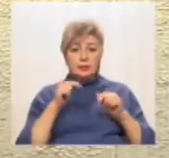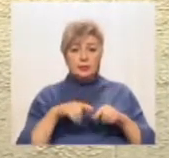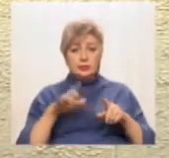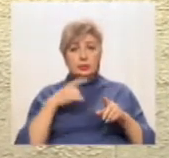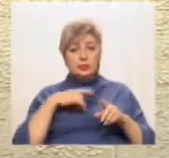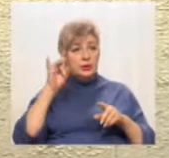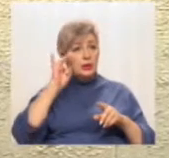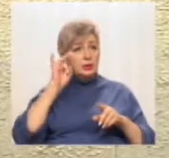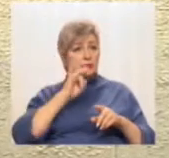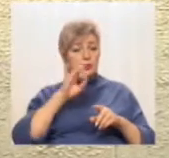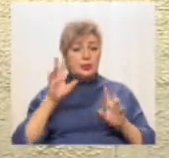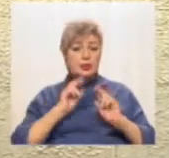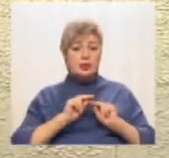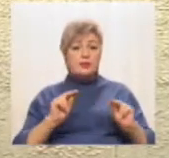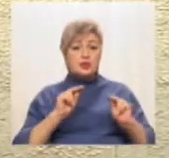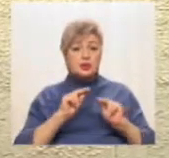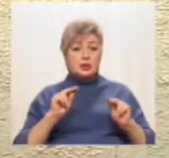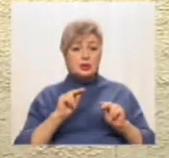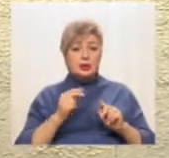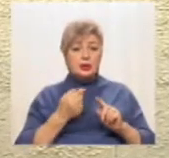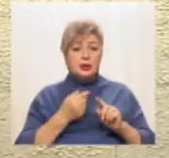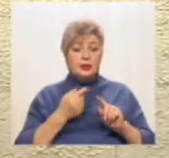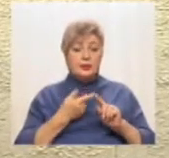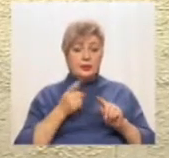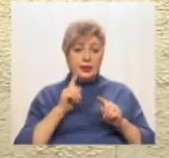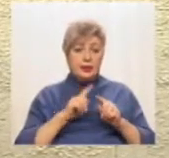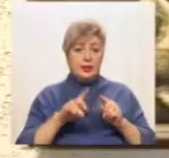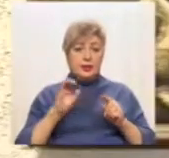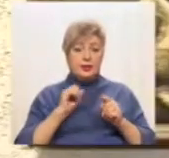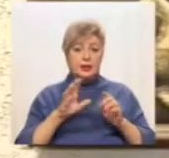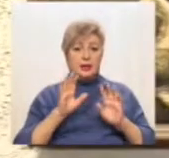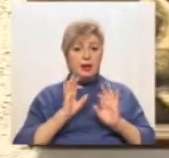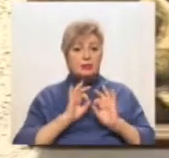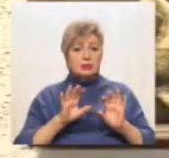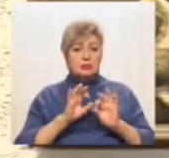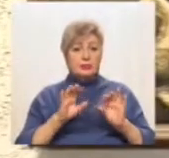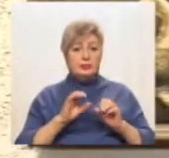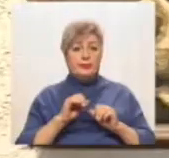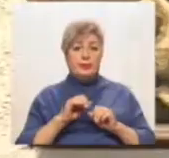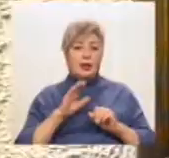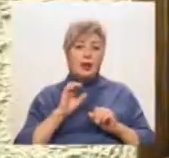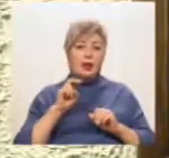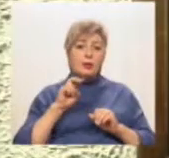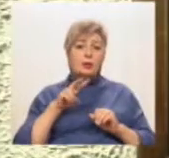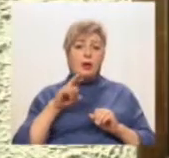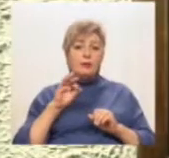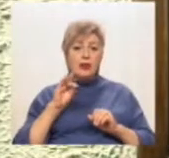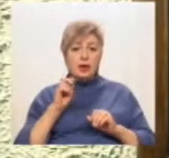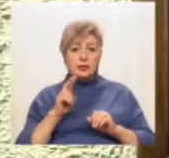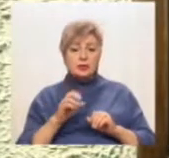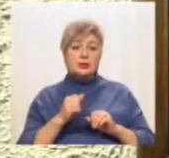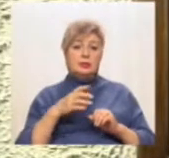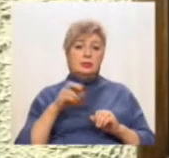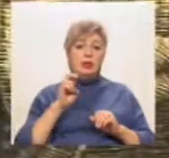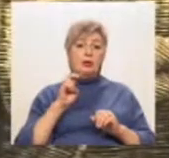вчителі, які формували фактично релігійне та містично-релігійне вчення. І та сама Олена Петрівна Блавацька, і той самий Михайло